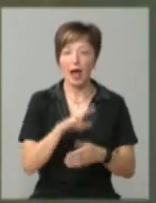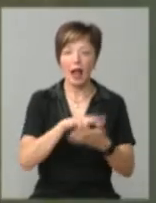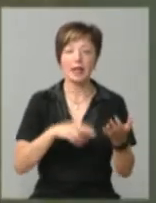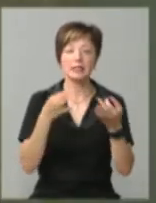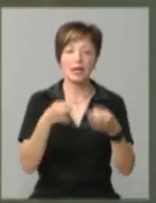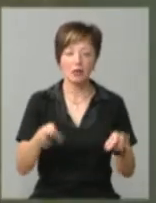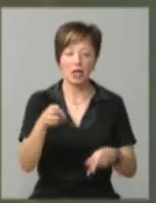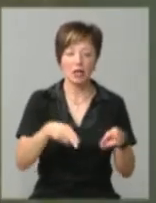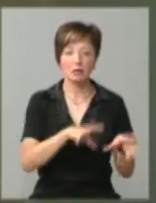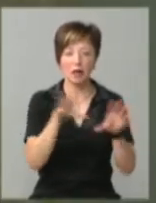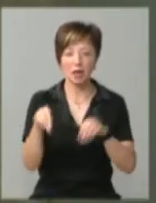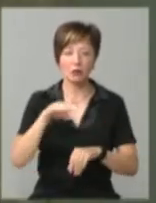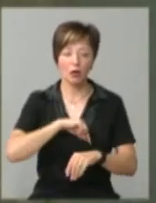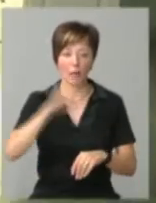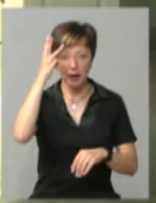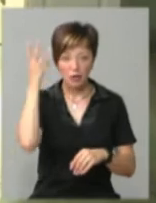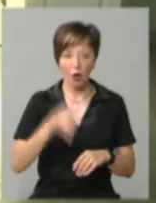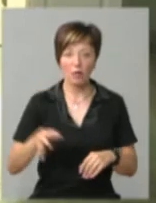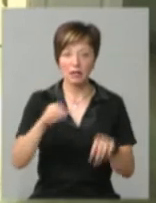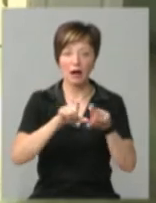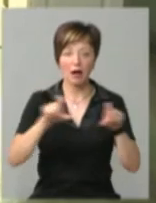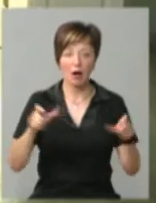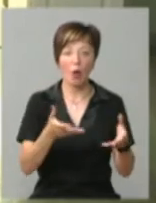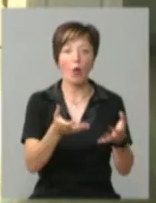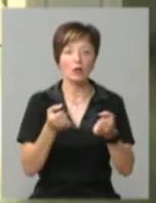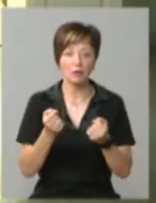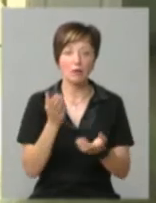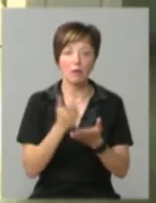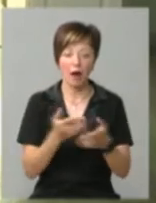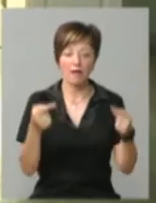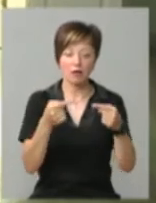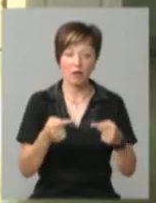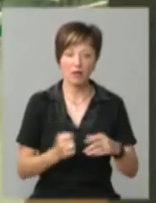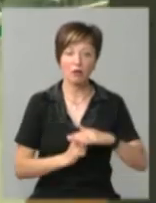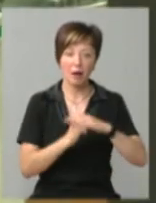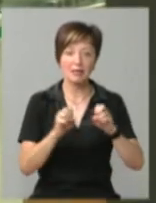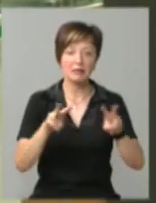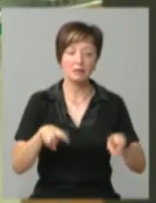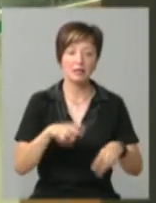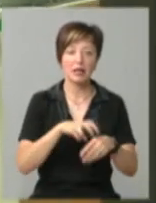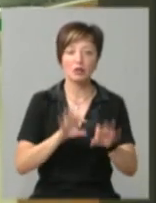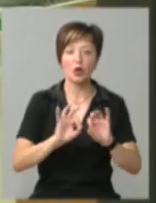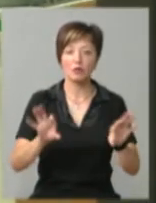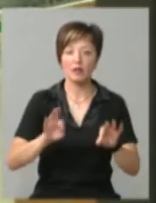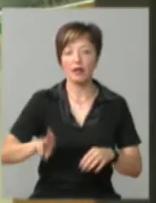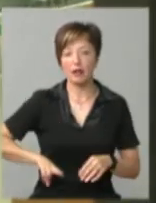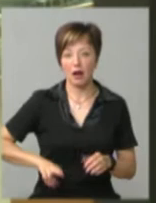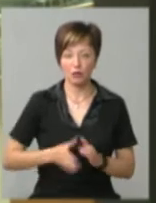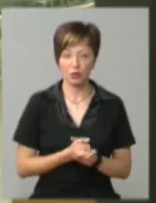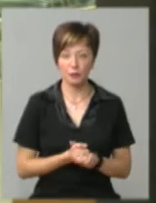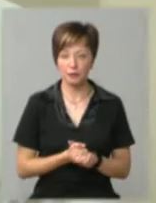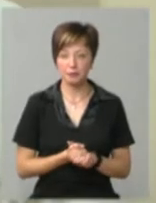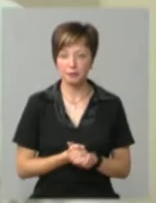трансплантацію органів Хмельницька обласна лікарня отримала, оскільки має відповідну базу та спеціалістів, розповідає її директор Яків